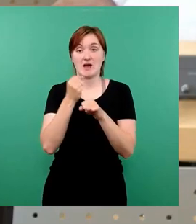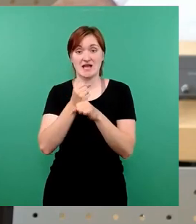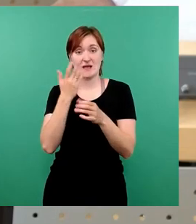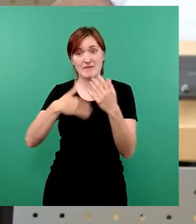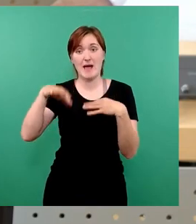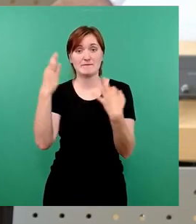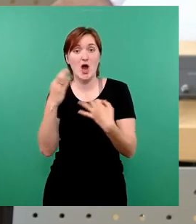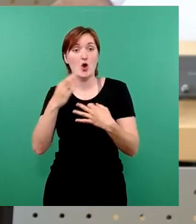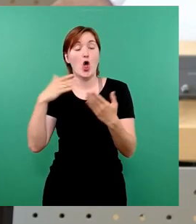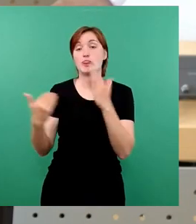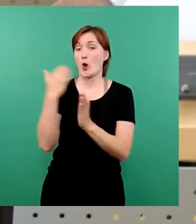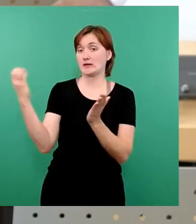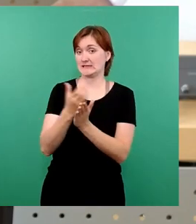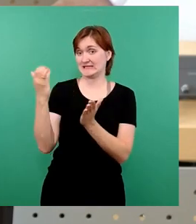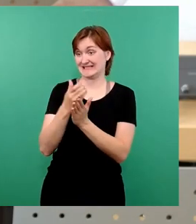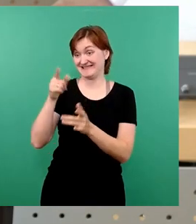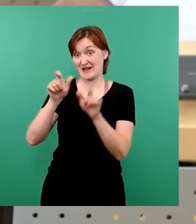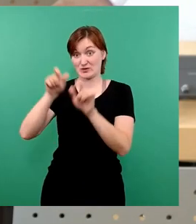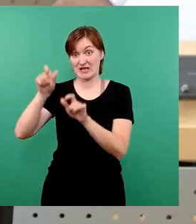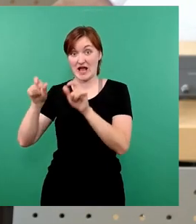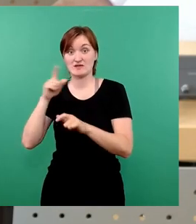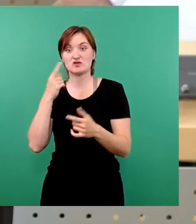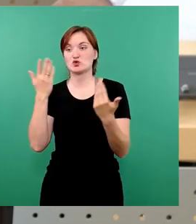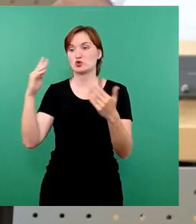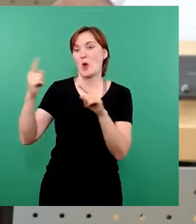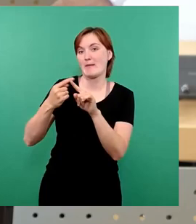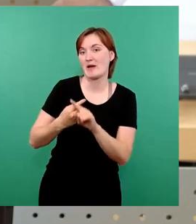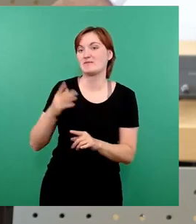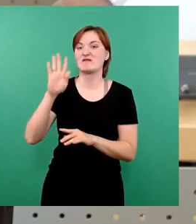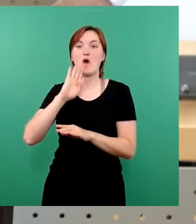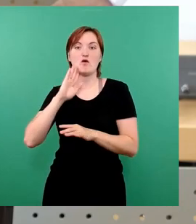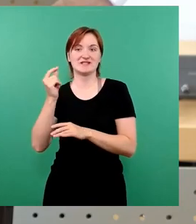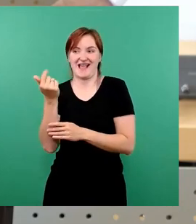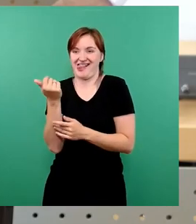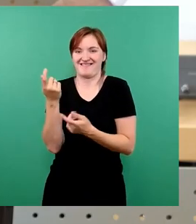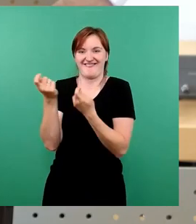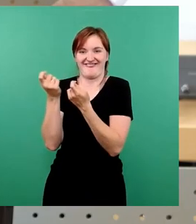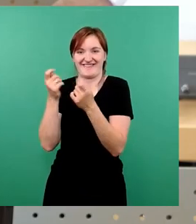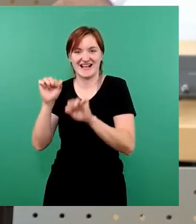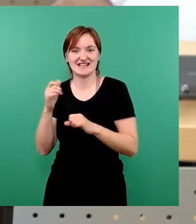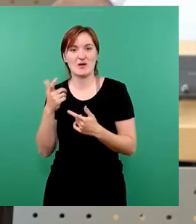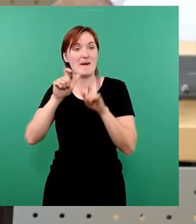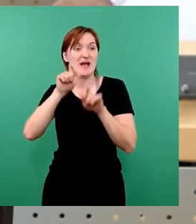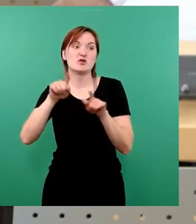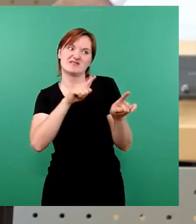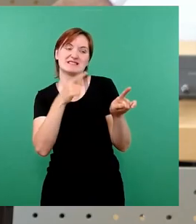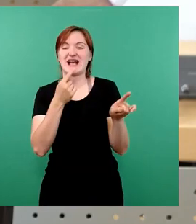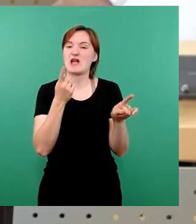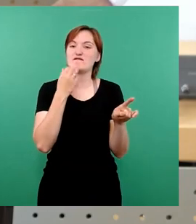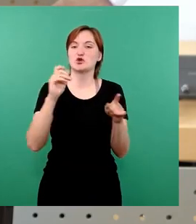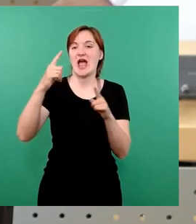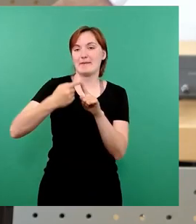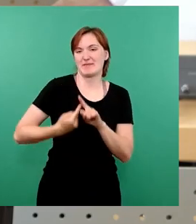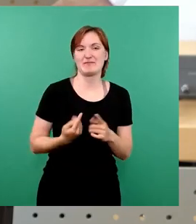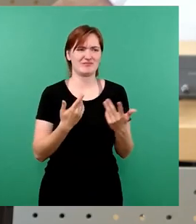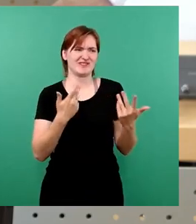einstellen in dem Personalbereich, um das Urlaub abarbeiten zu können, diese Regelung. Personal, haben Sie gesagt, wollen Sie eher einsparen. Das ist da